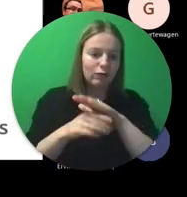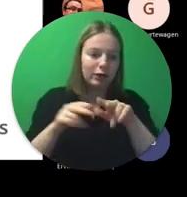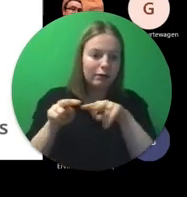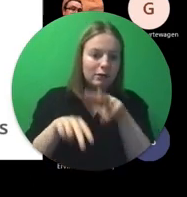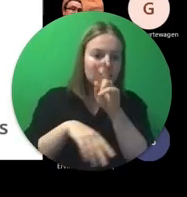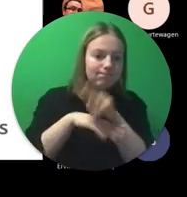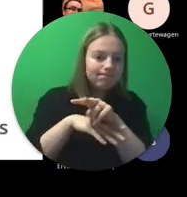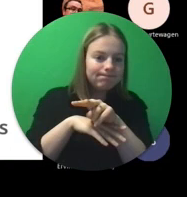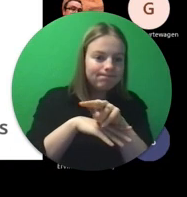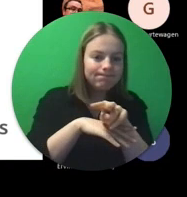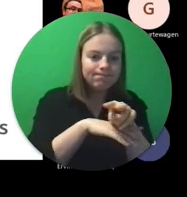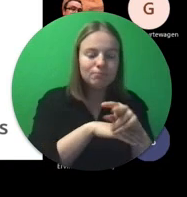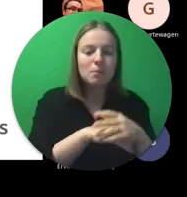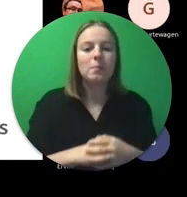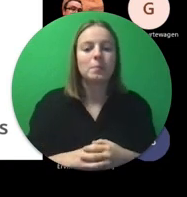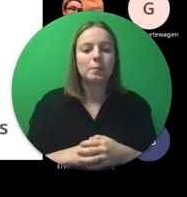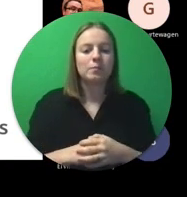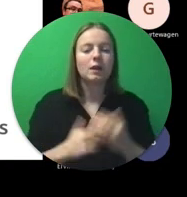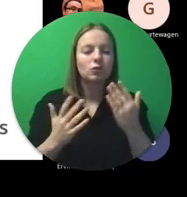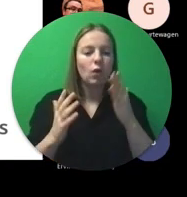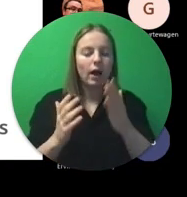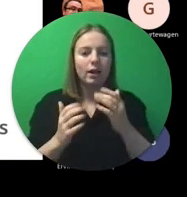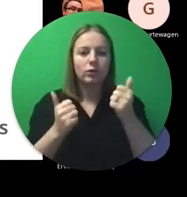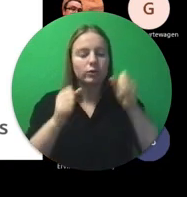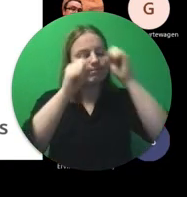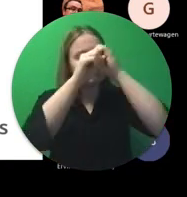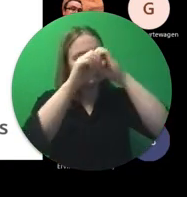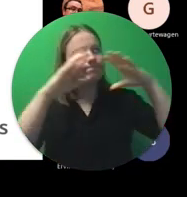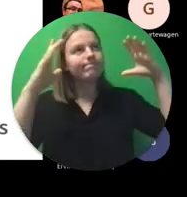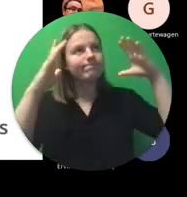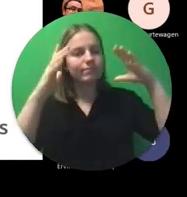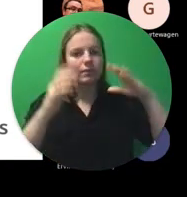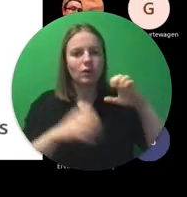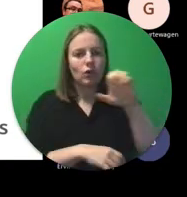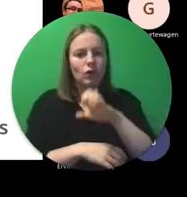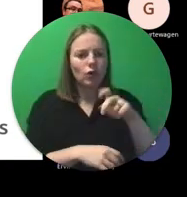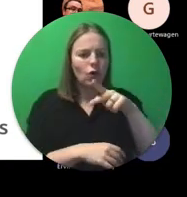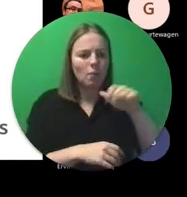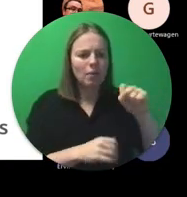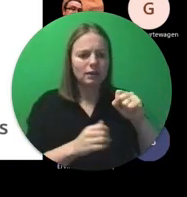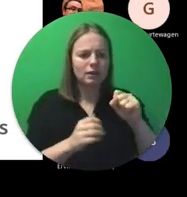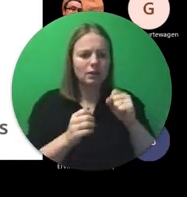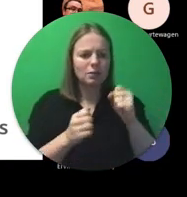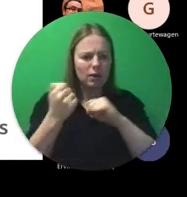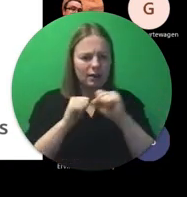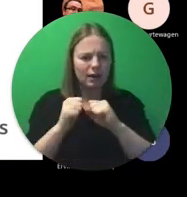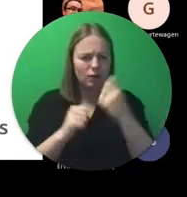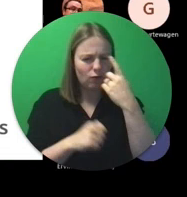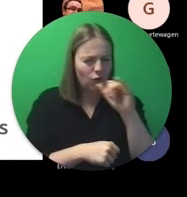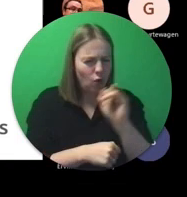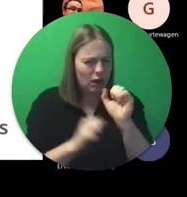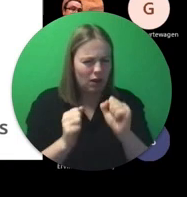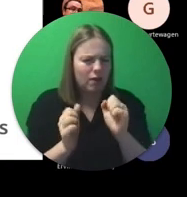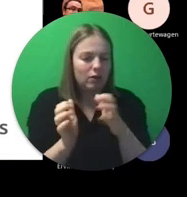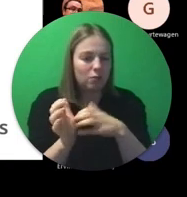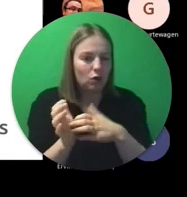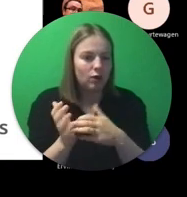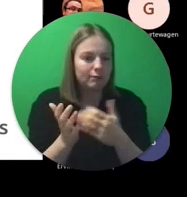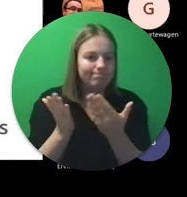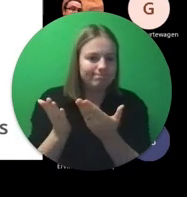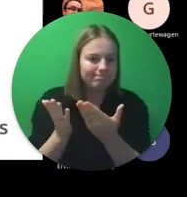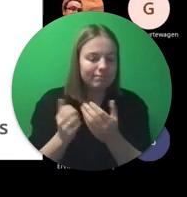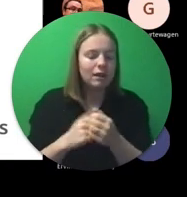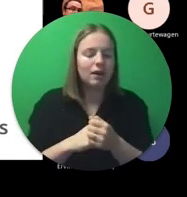bekijken. Maar het geeft jullie alleszins een goed beeld van waar Europas mobiliteit voor kan gebruikt worden. Dus zowel